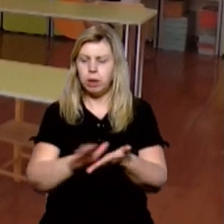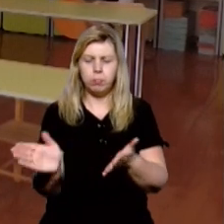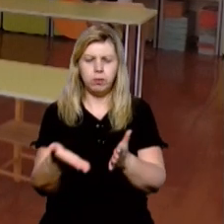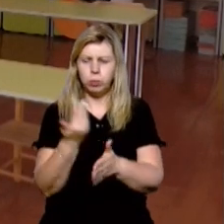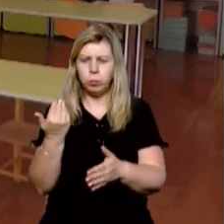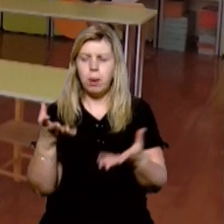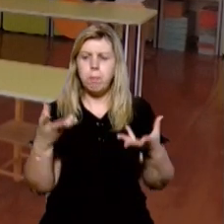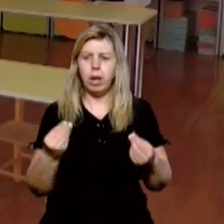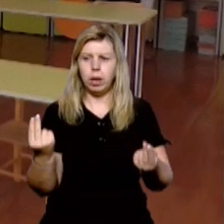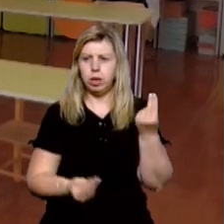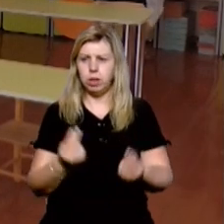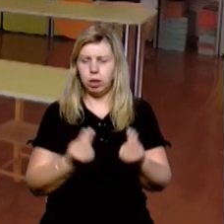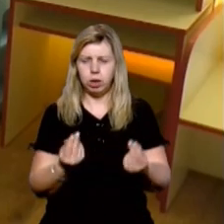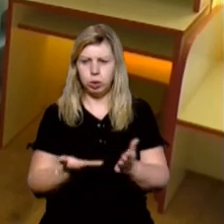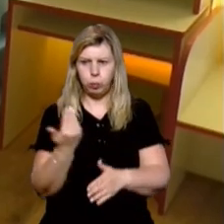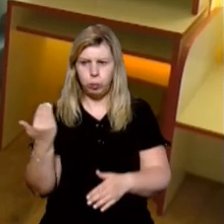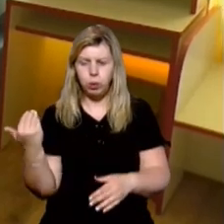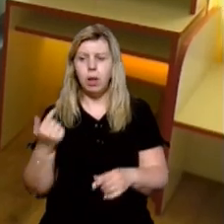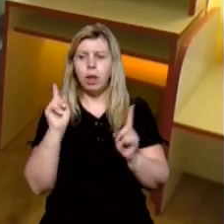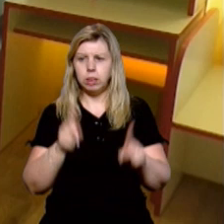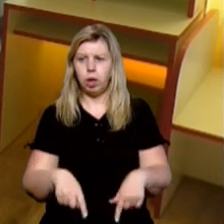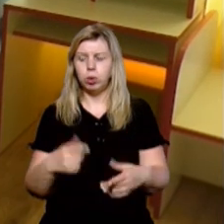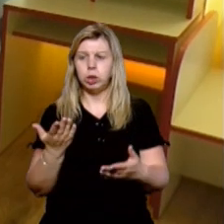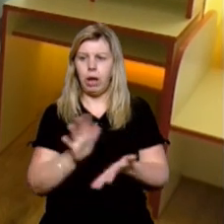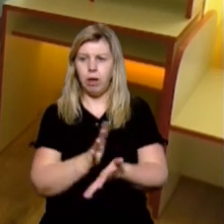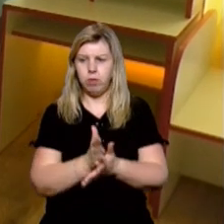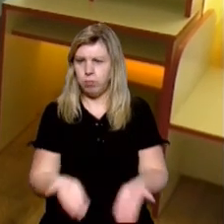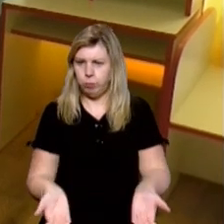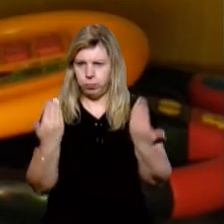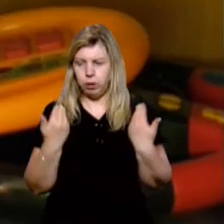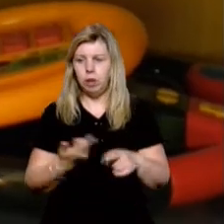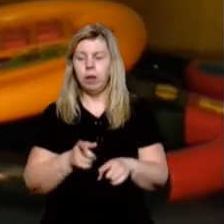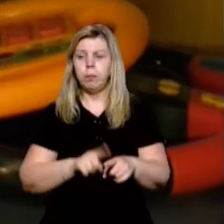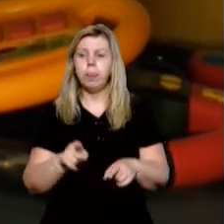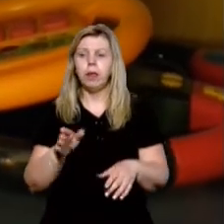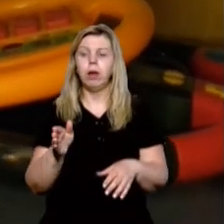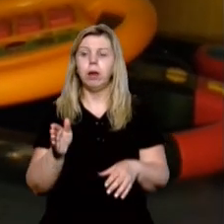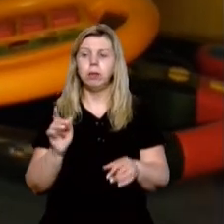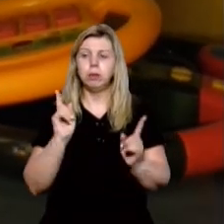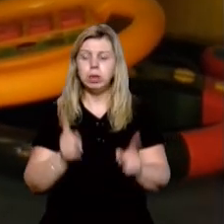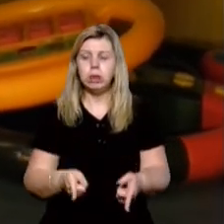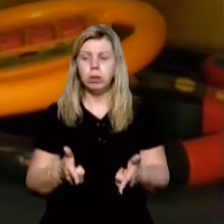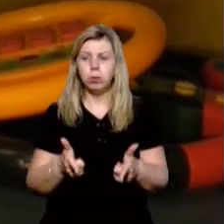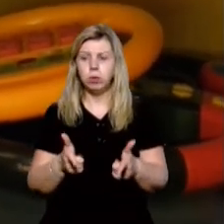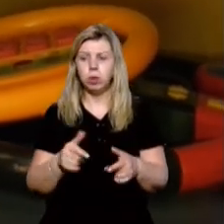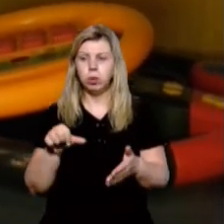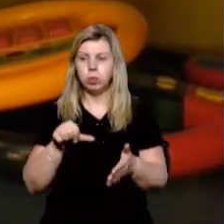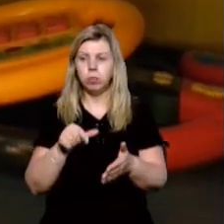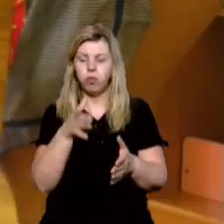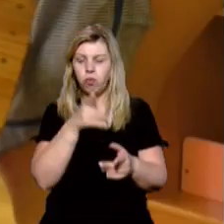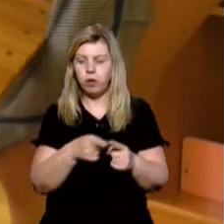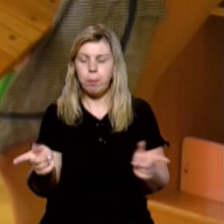всі вількі іграшки, а також пілиби. Наповнювані зі груп під час